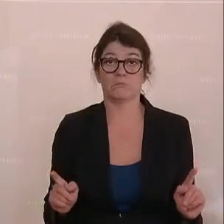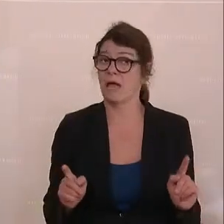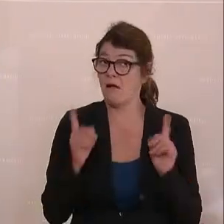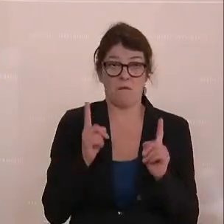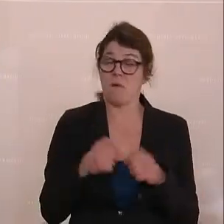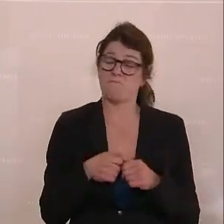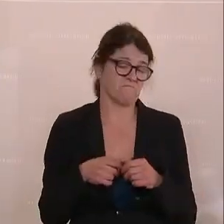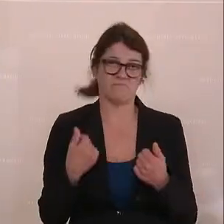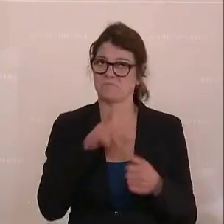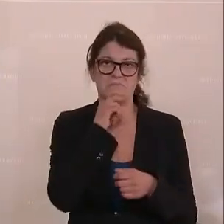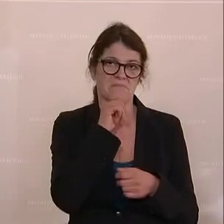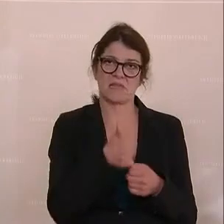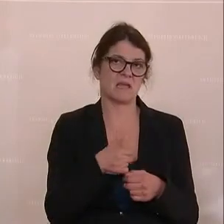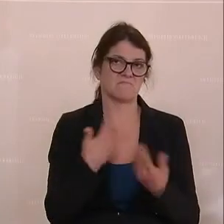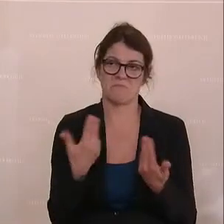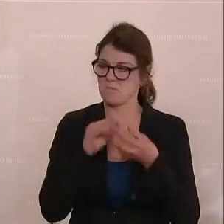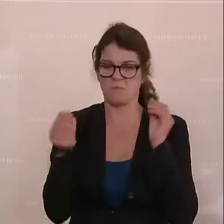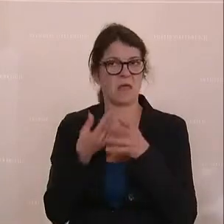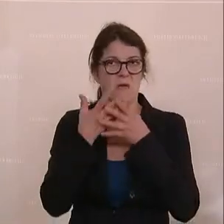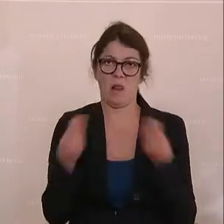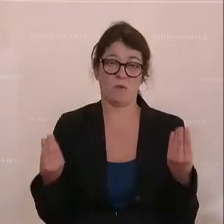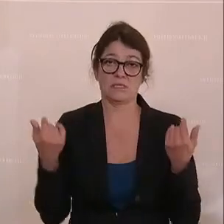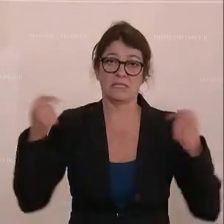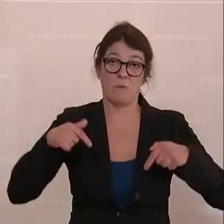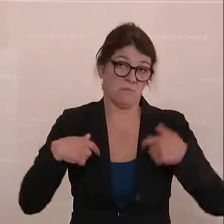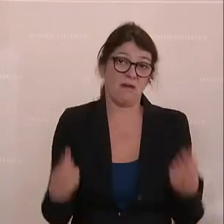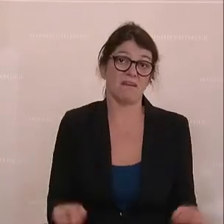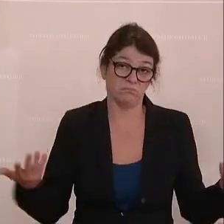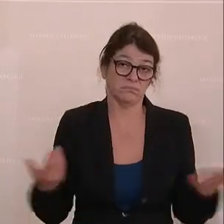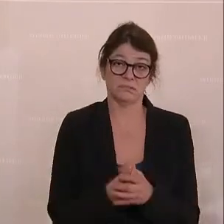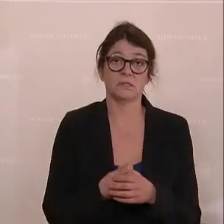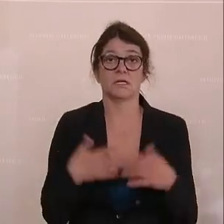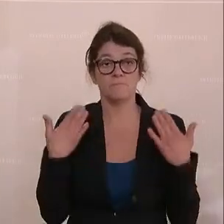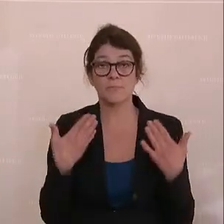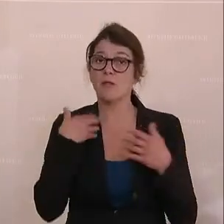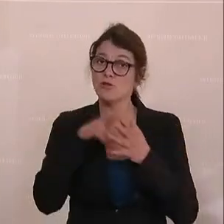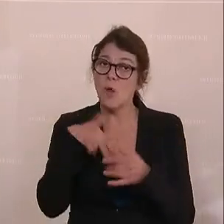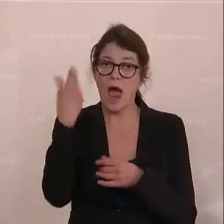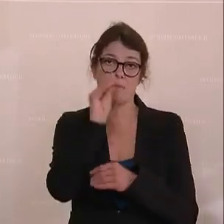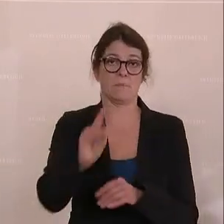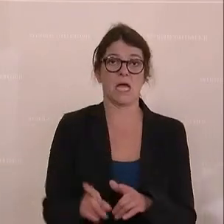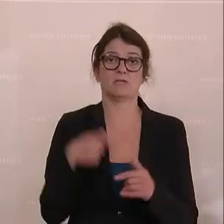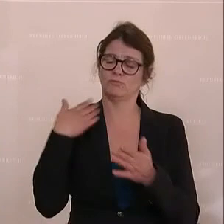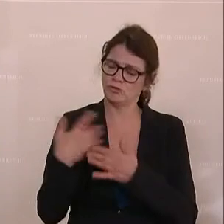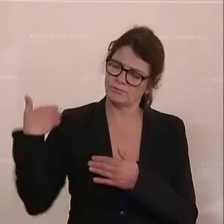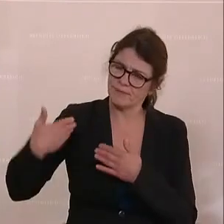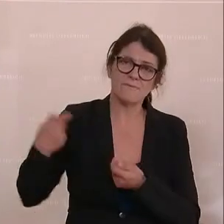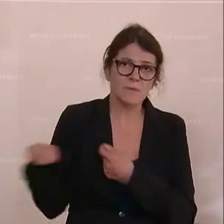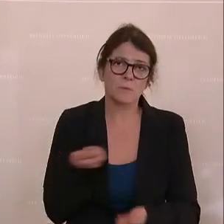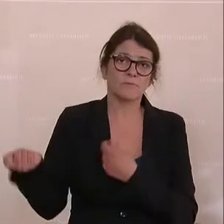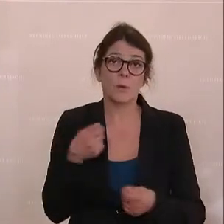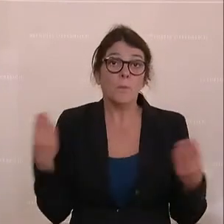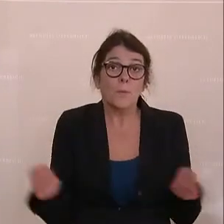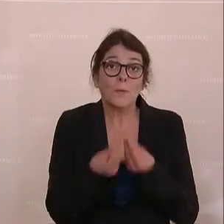lösen aber natürlich nicht die Dinge, die aktuell an Problemen da sind. Und ich sage es noch einmal, wir haben es ja mehrmals wiederholt, die